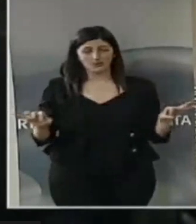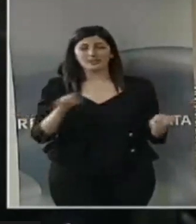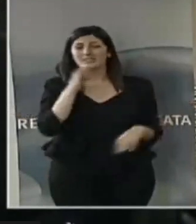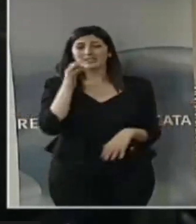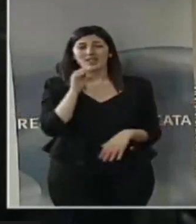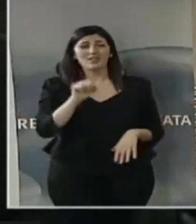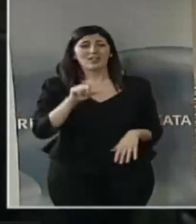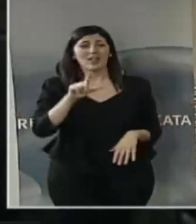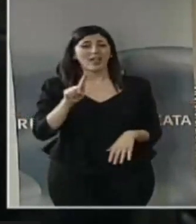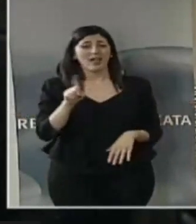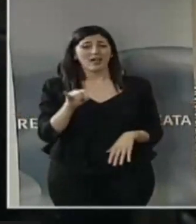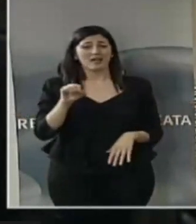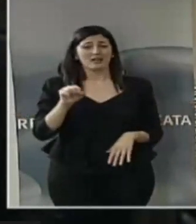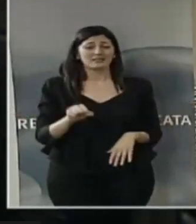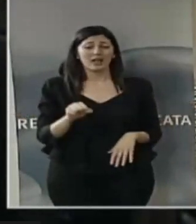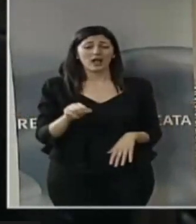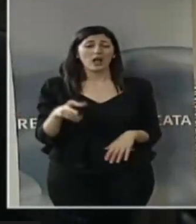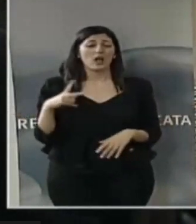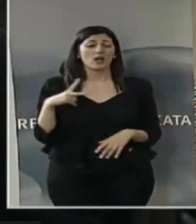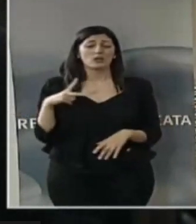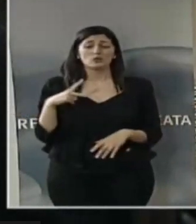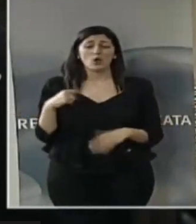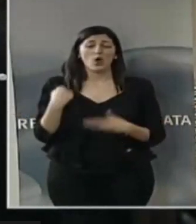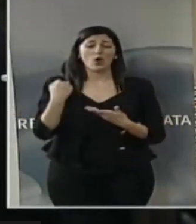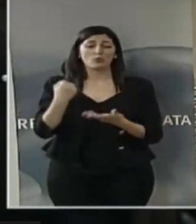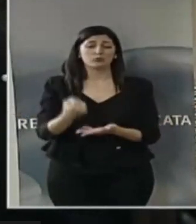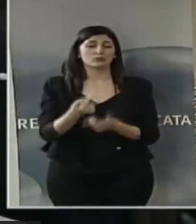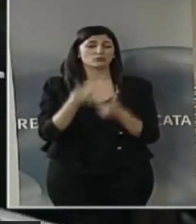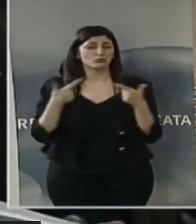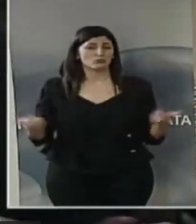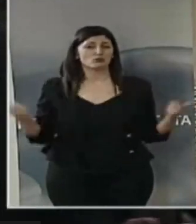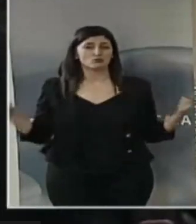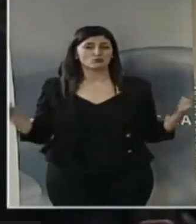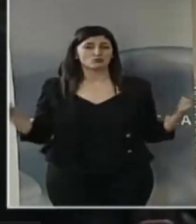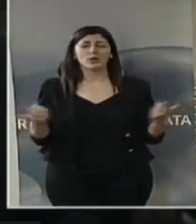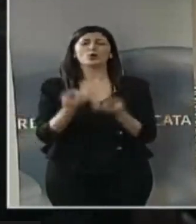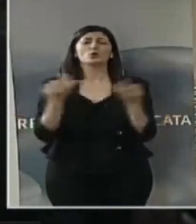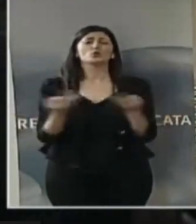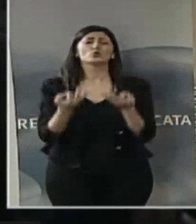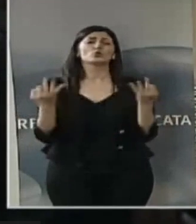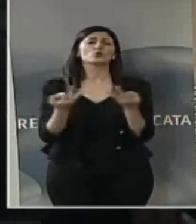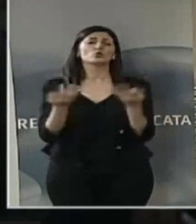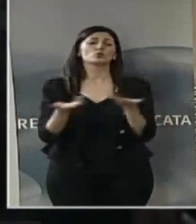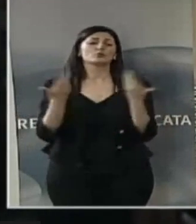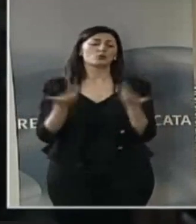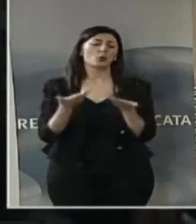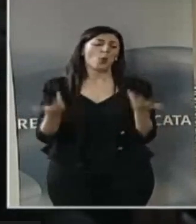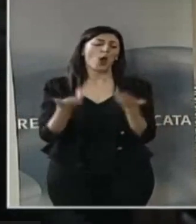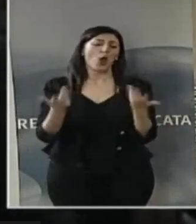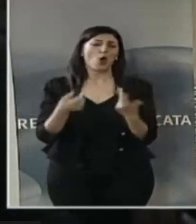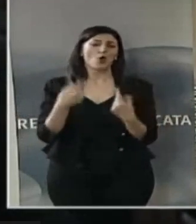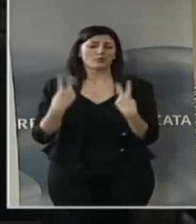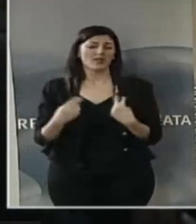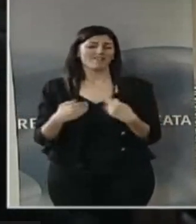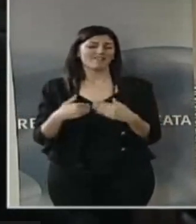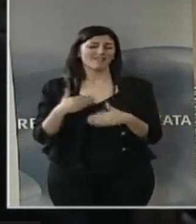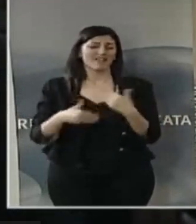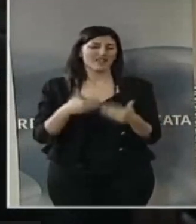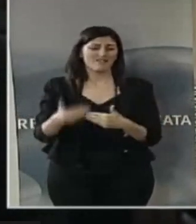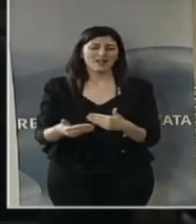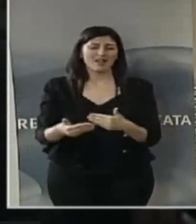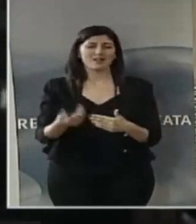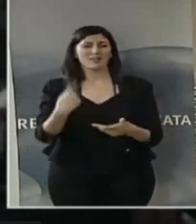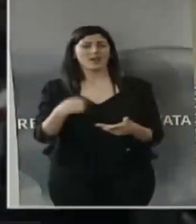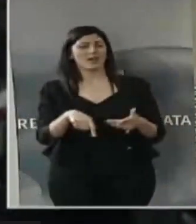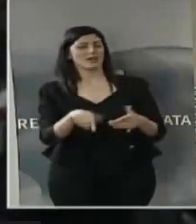vengono date le risorse, se non quelle giuste per vivere, per pagare gli